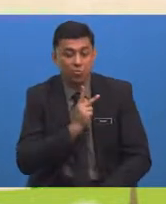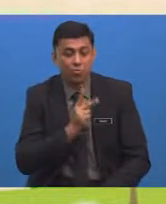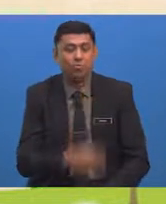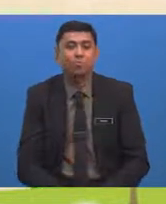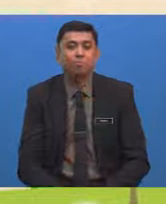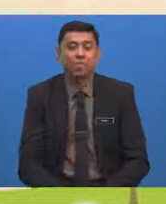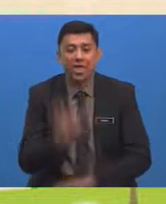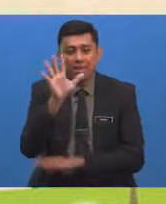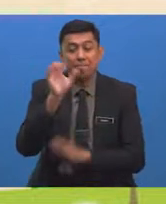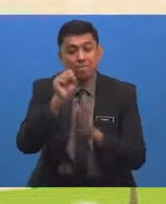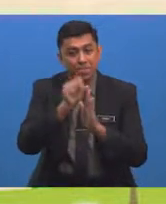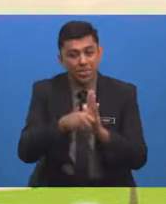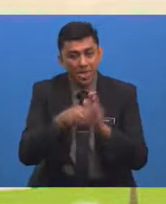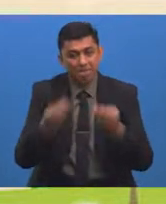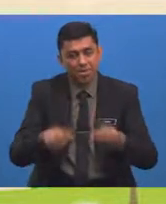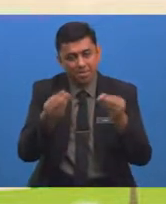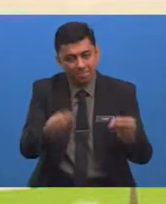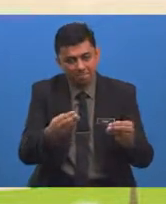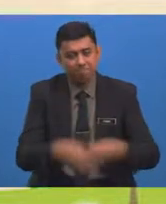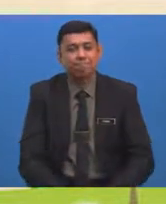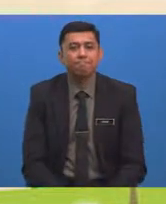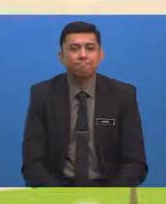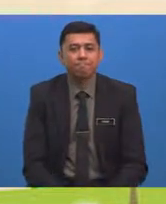Lima Saat Lagi Cikgu Berikan